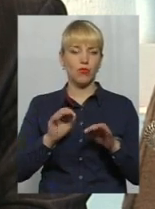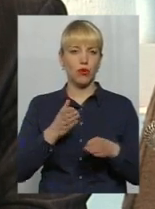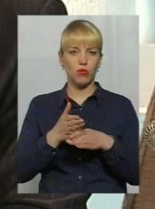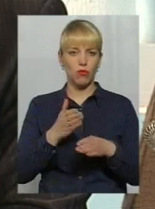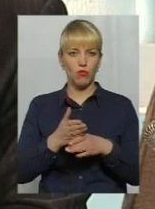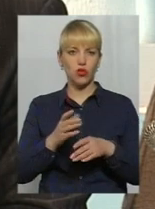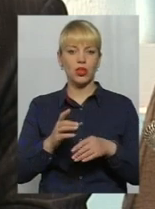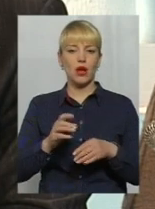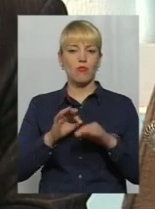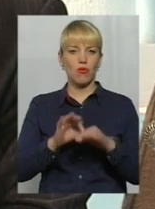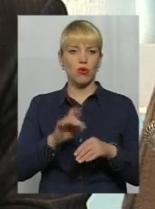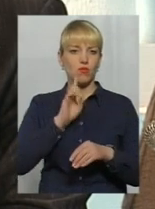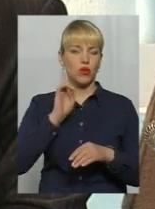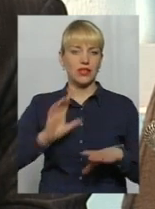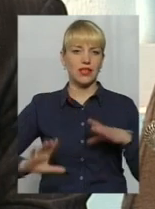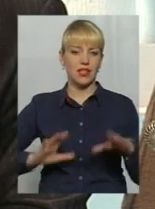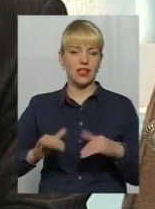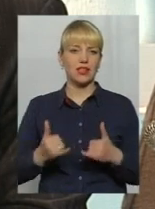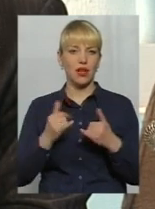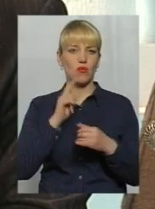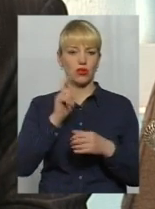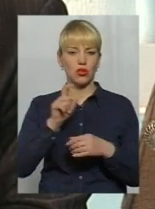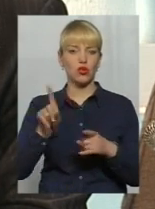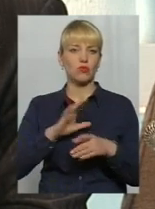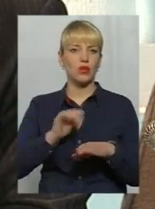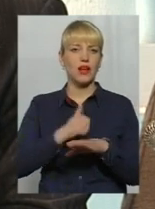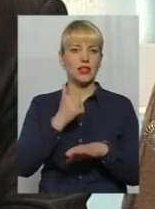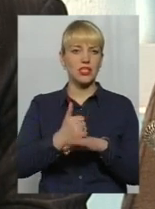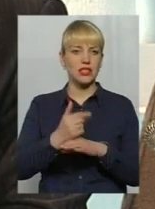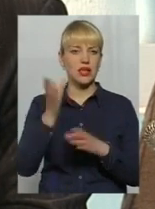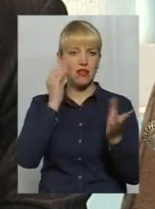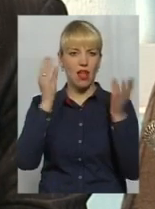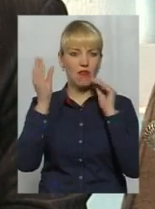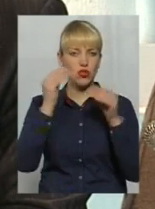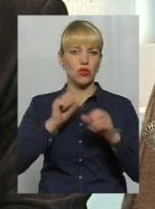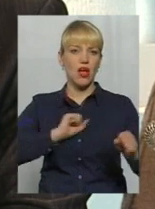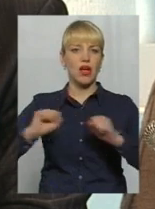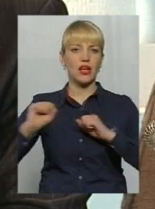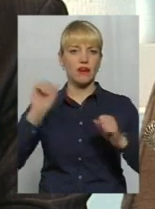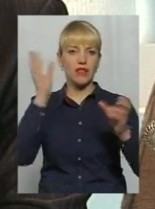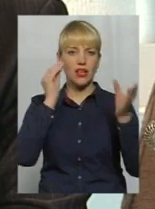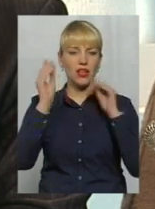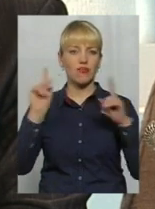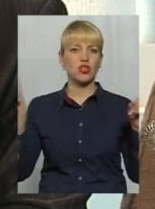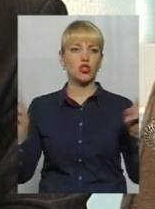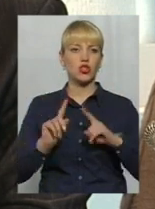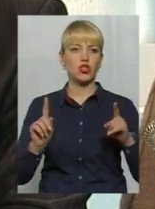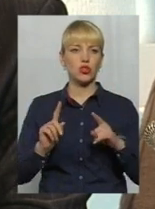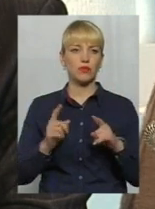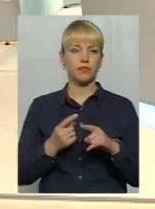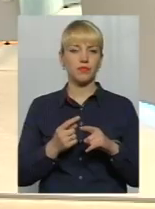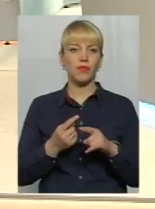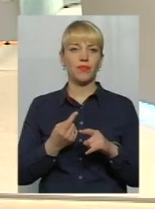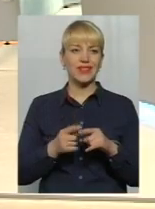початкування власної справи, набуття таких лідерських навичок, керівних навичок для того, щоб влаштовувати нові